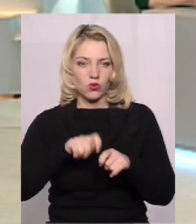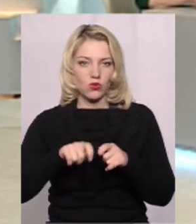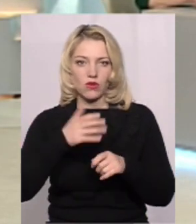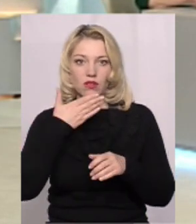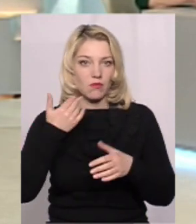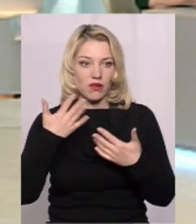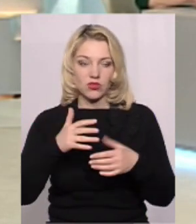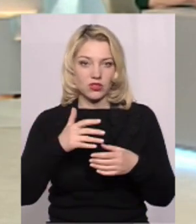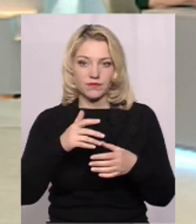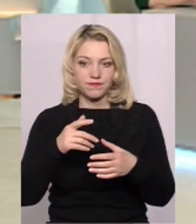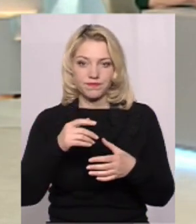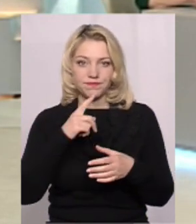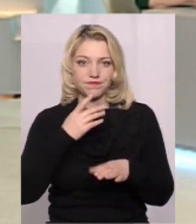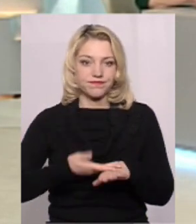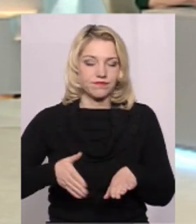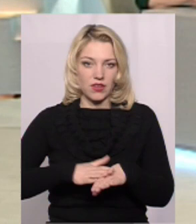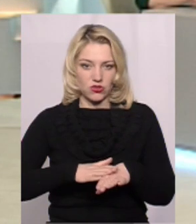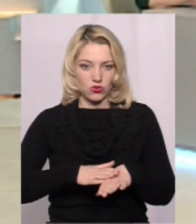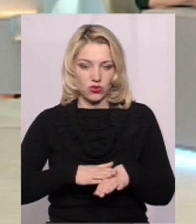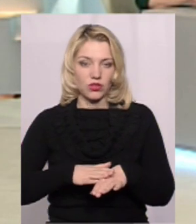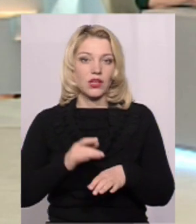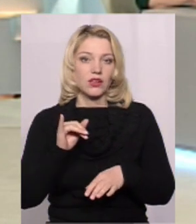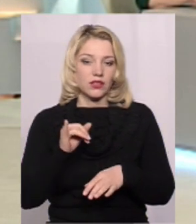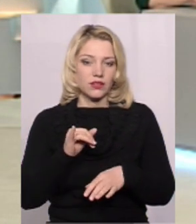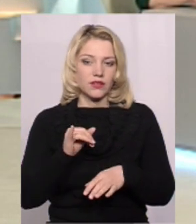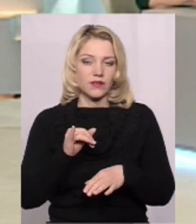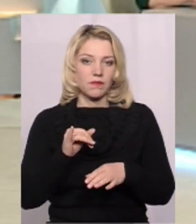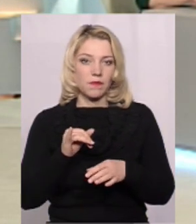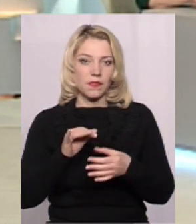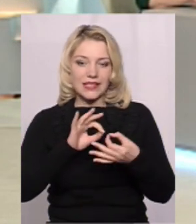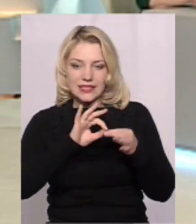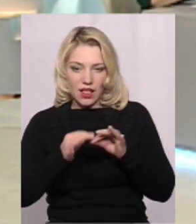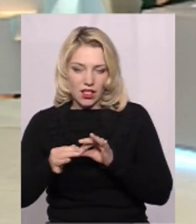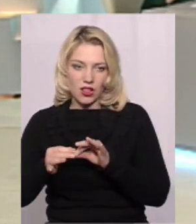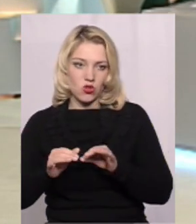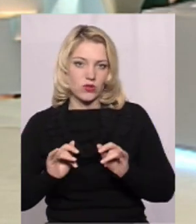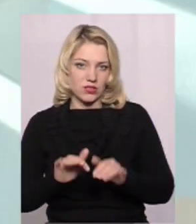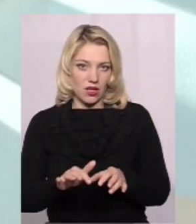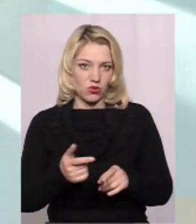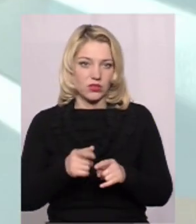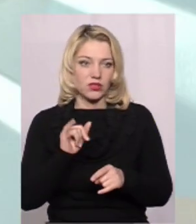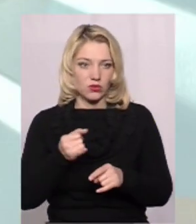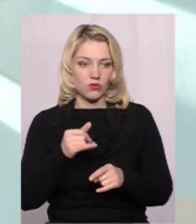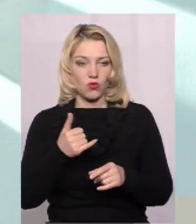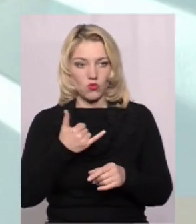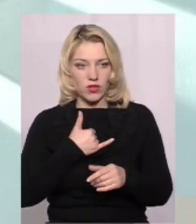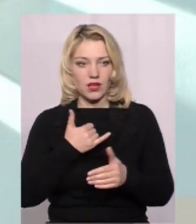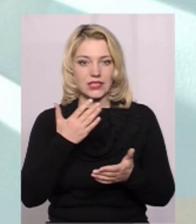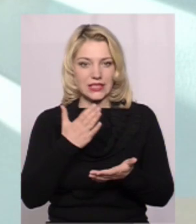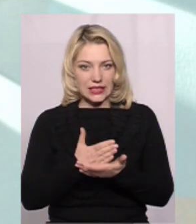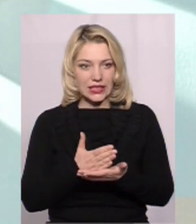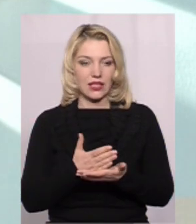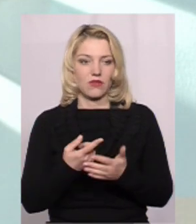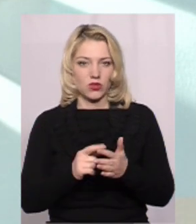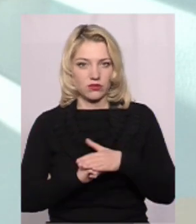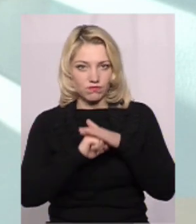керована А тому вживати заходи складніше набагато В нас все ж таки є, ця вертікаль зберіглася